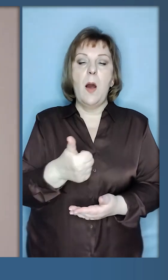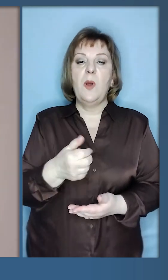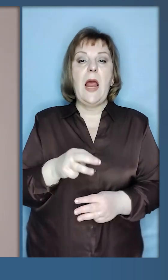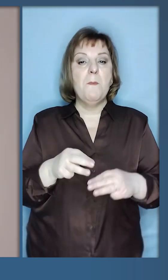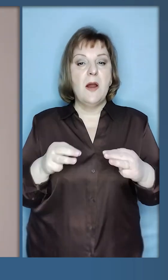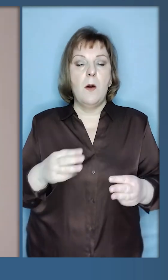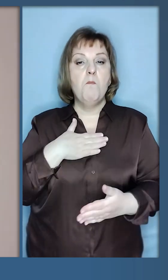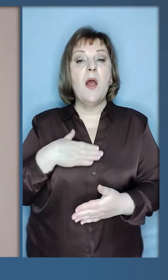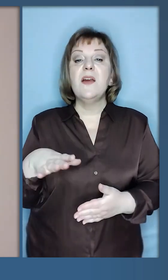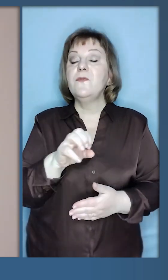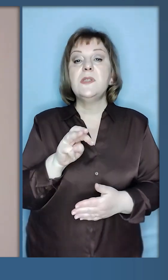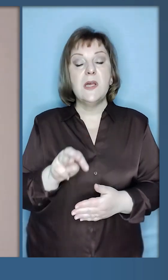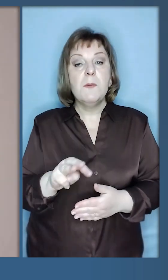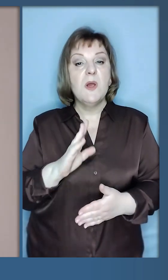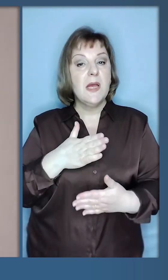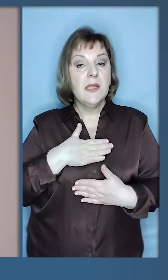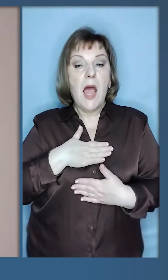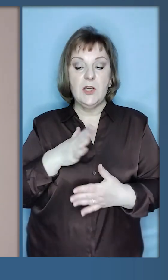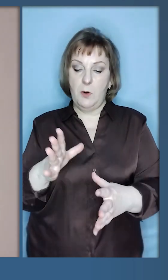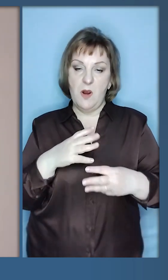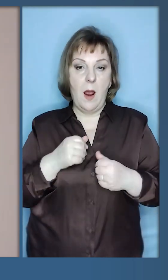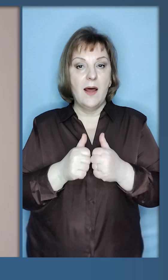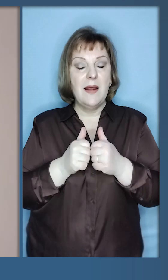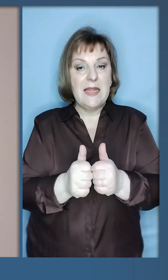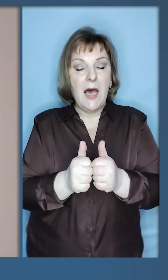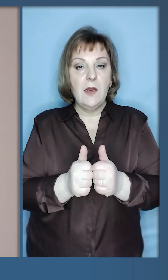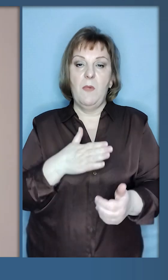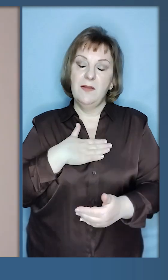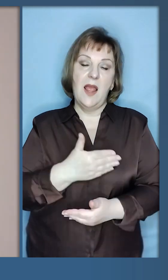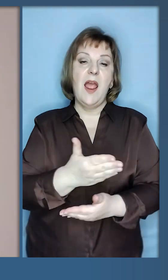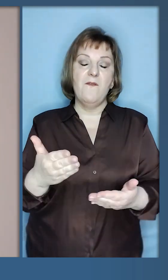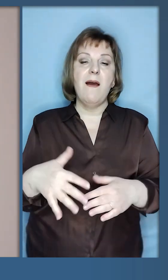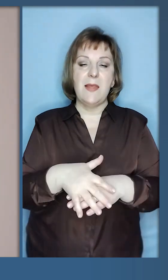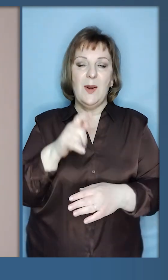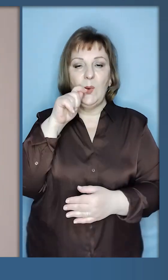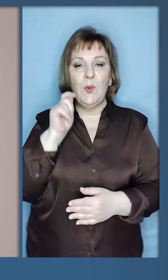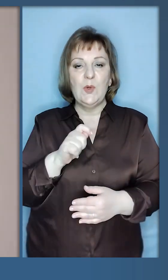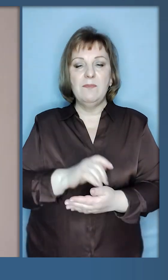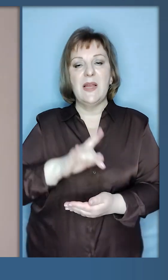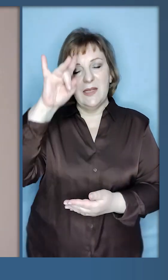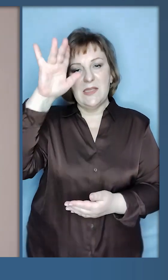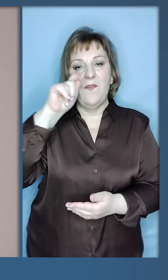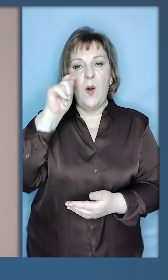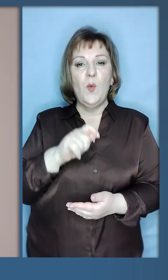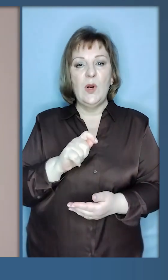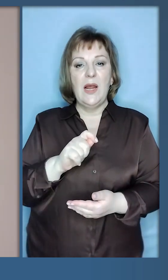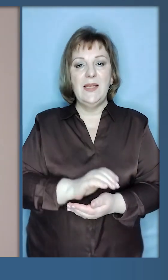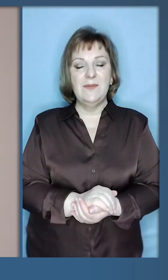прем'єр-міністру. Дякую усім нашим партнерам. Дякую вам, народу України. Слава Україні!